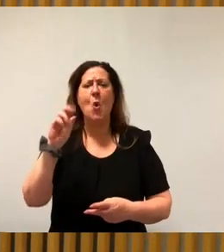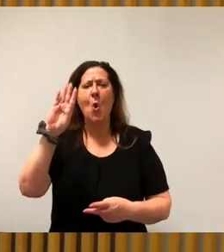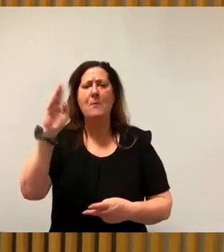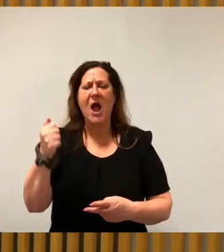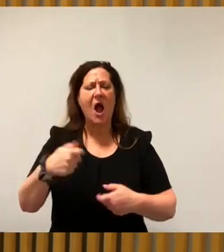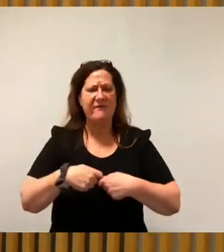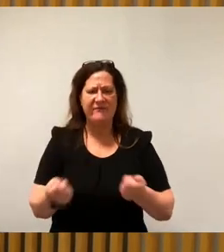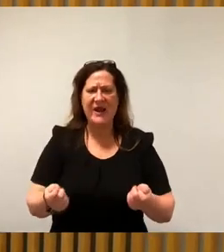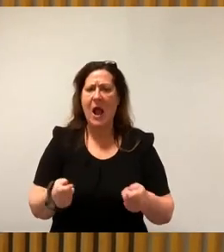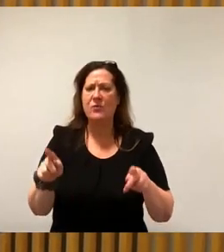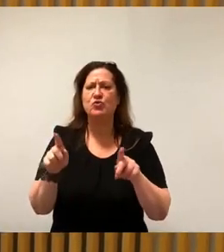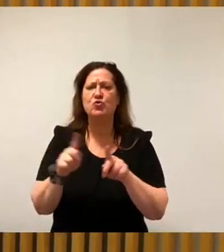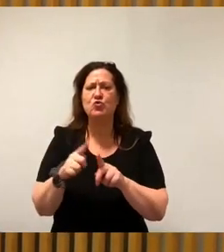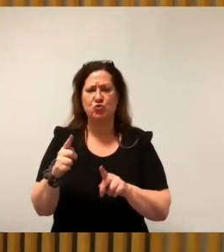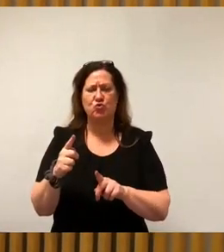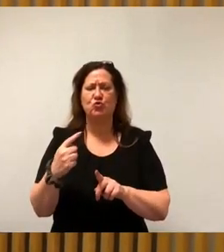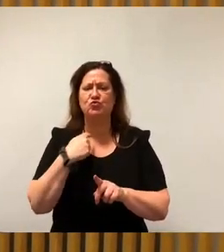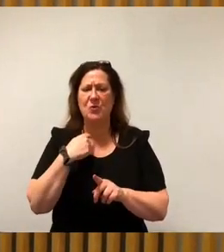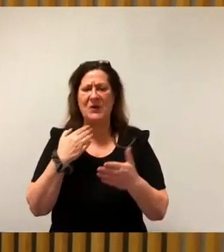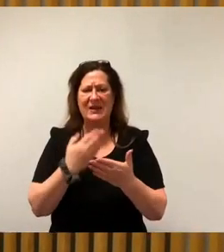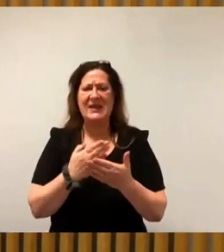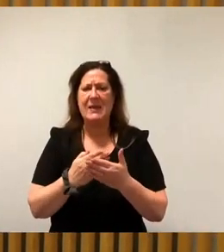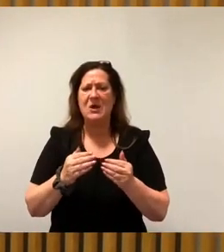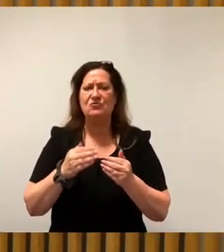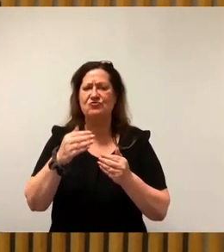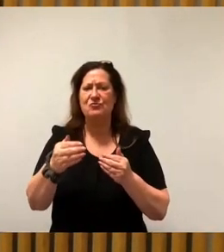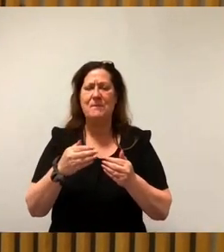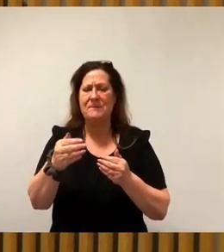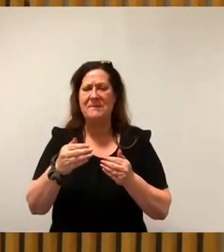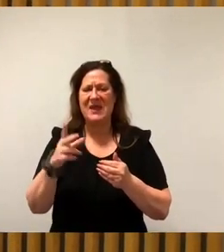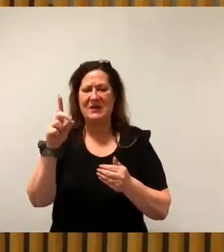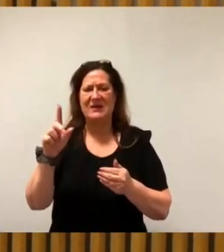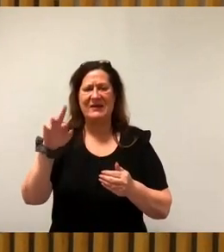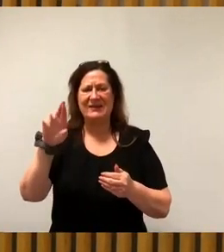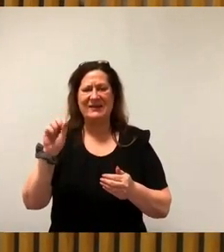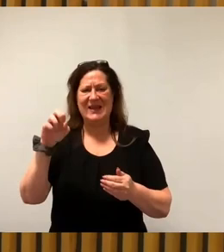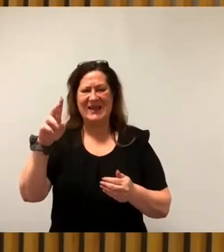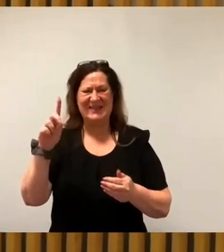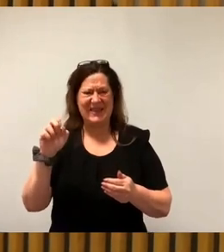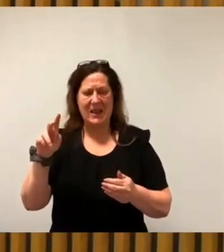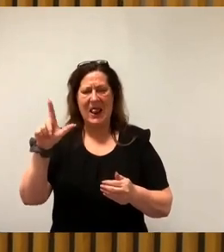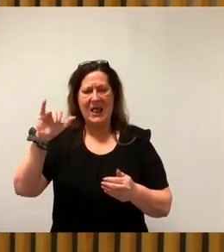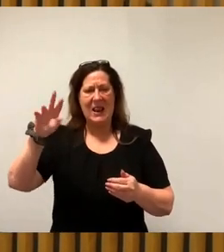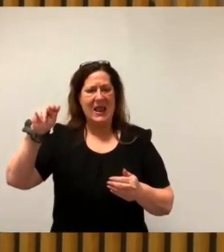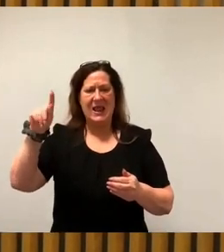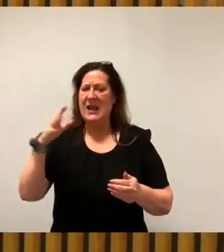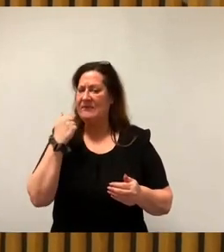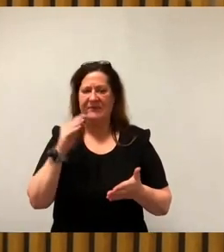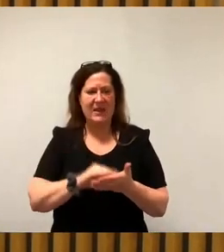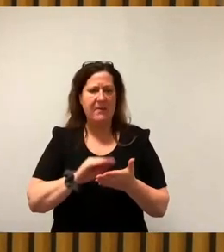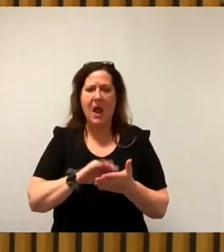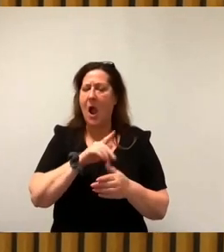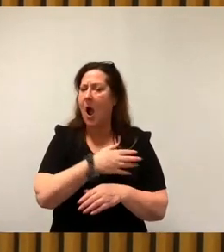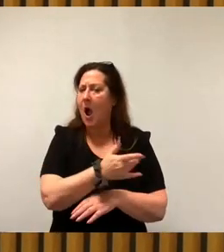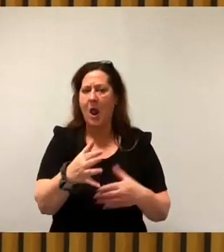ist nicht einer hinterher in Dresden, in der Linken, irgendwo wieder aufgeschlagen. Sie sind alle verschwunden. Sie